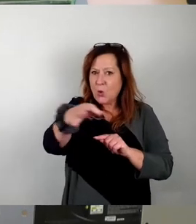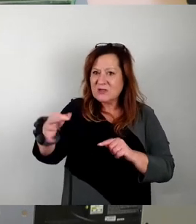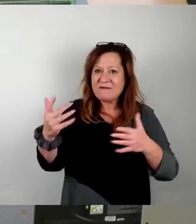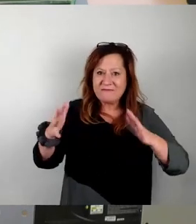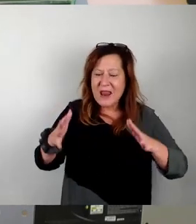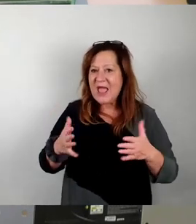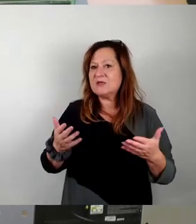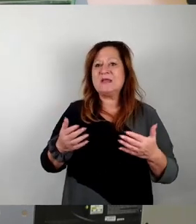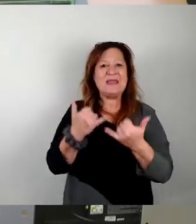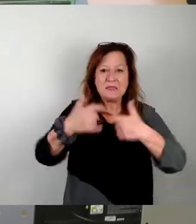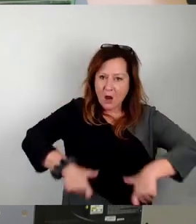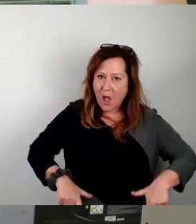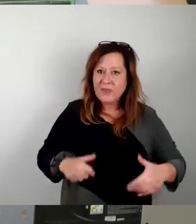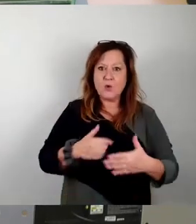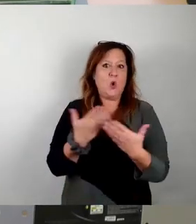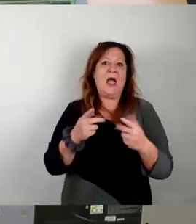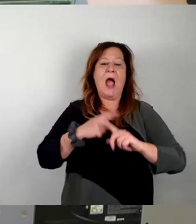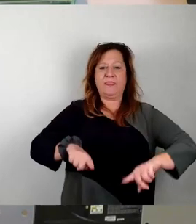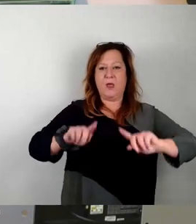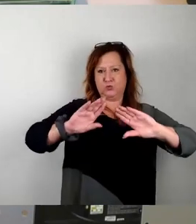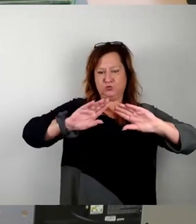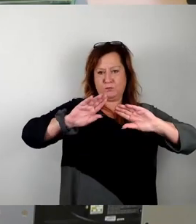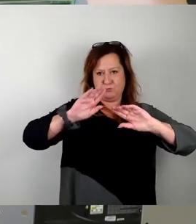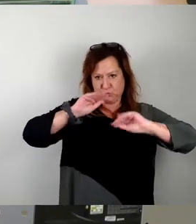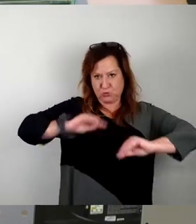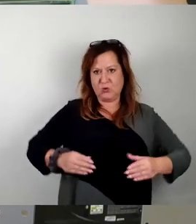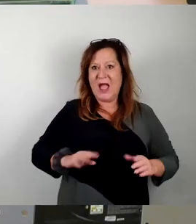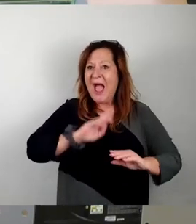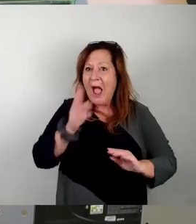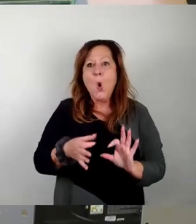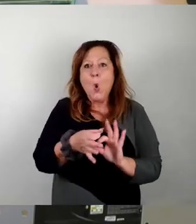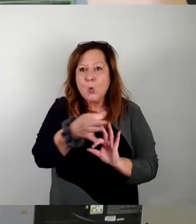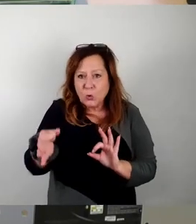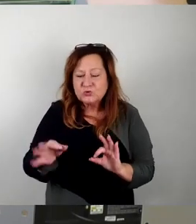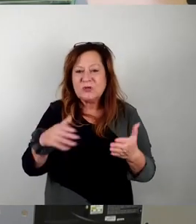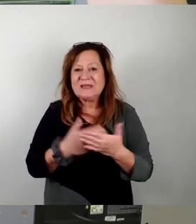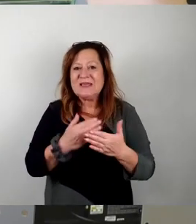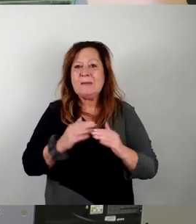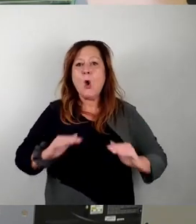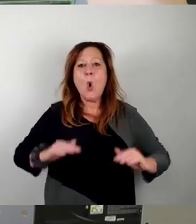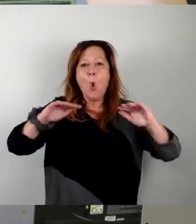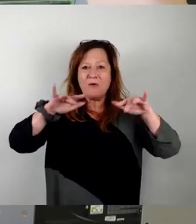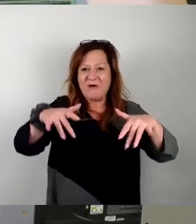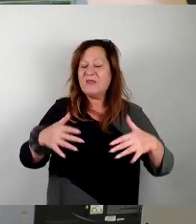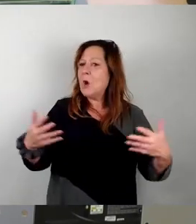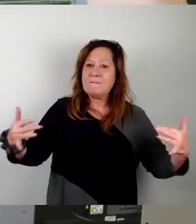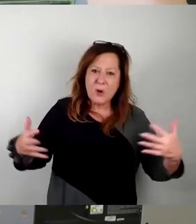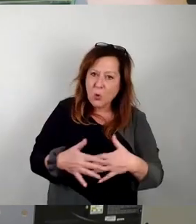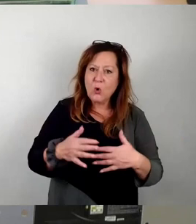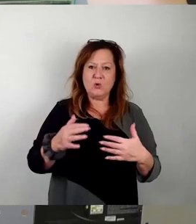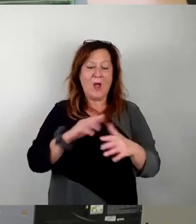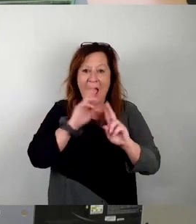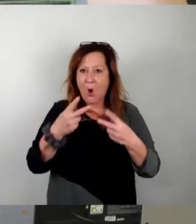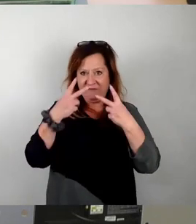oder andere Nutzung. Es gibt auch Grundstücke, die geeignet wären für Hochwasservorsorge oder für Begrünung. Auch das ist ein wichtiges Thema.